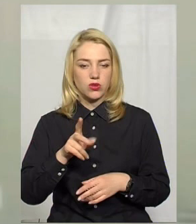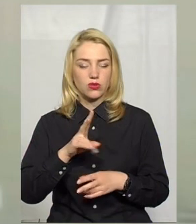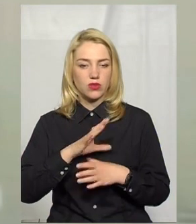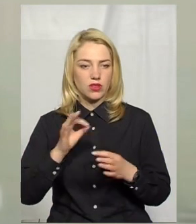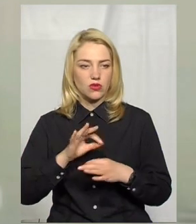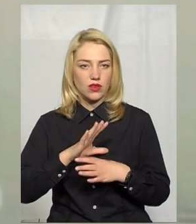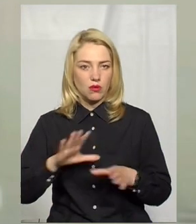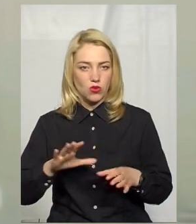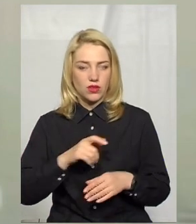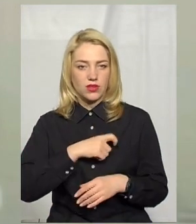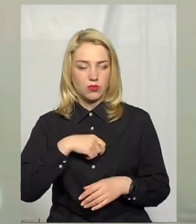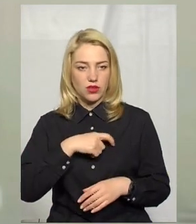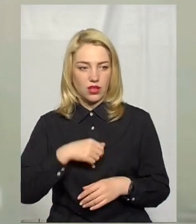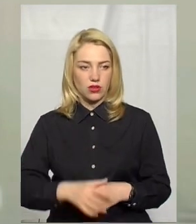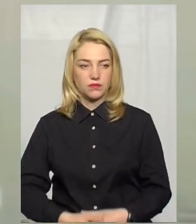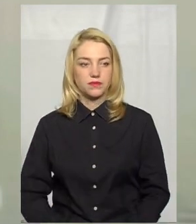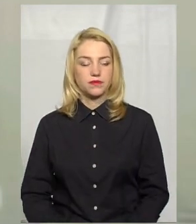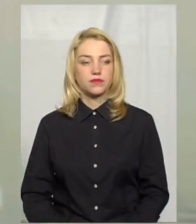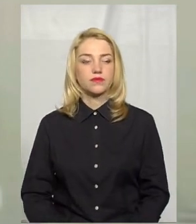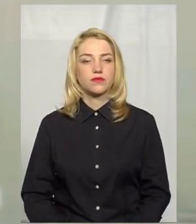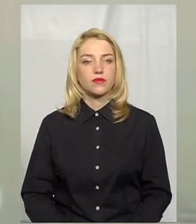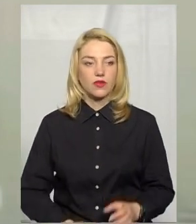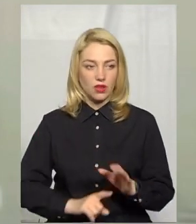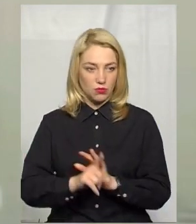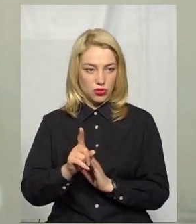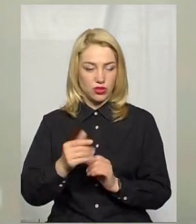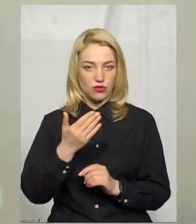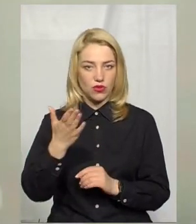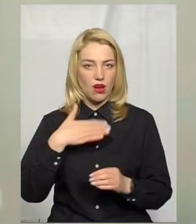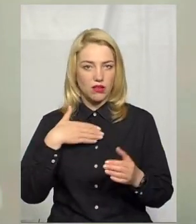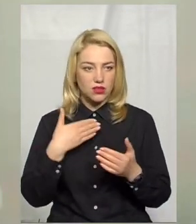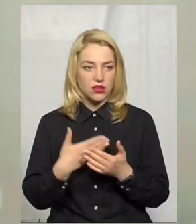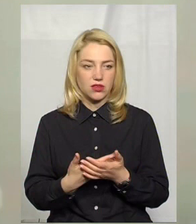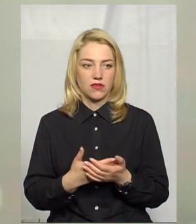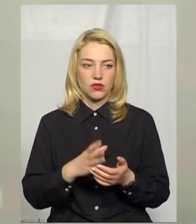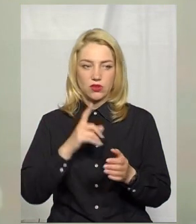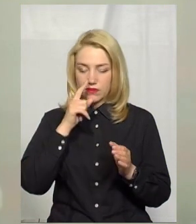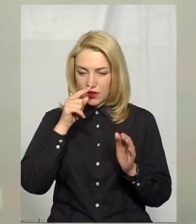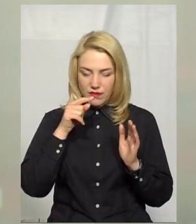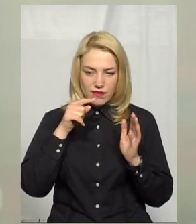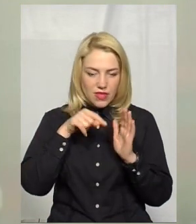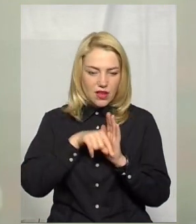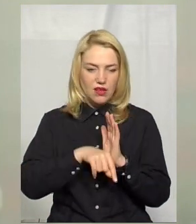депутатами не були Спочатку Вони дуже активно Вникали